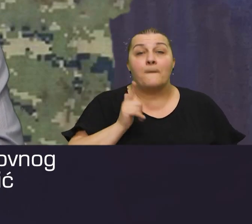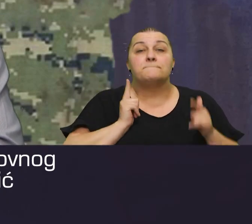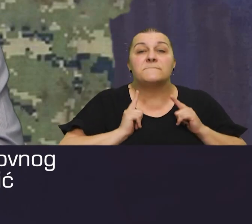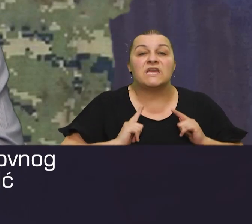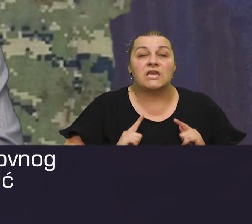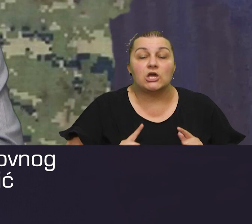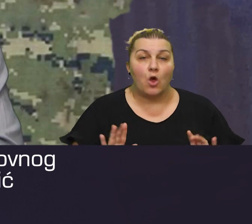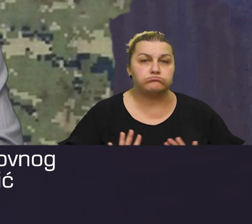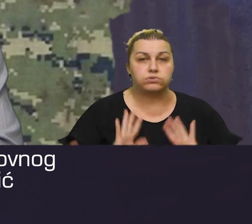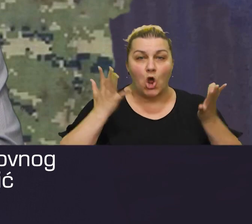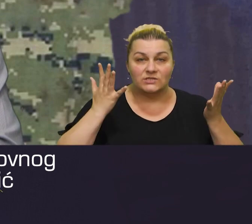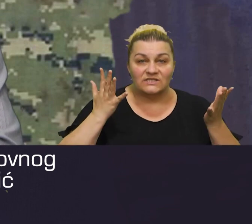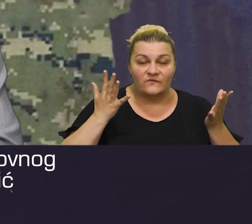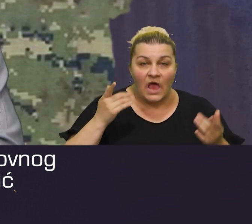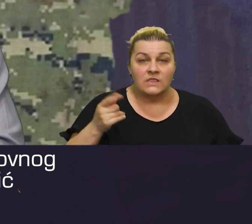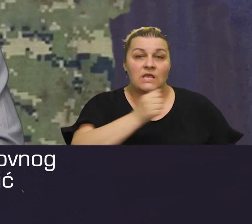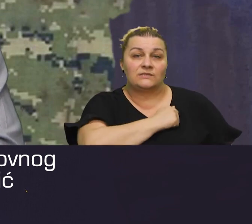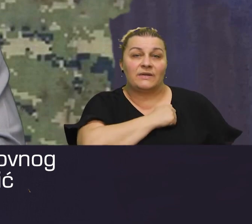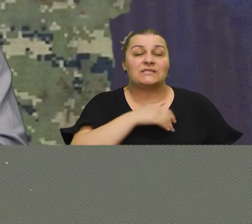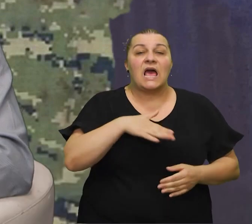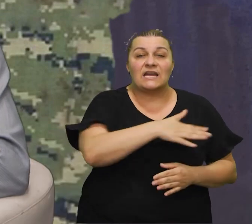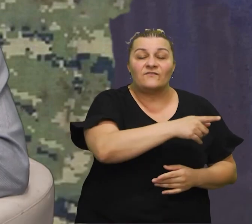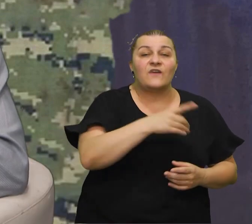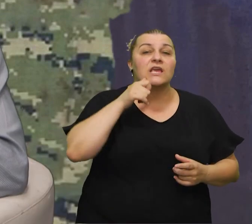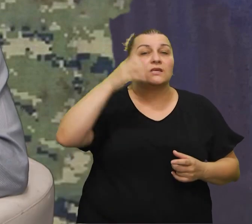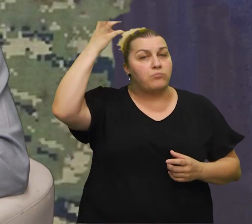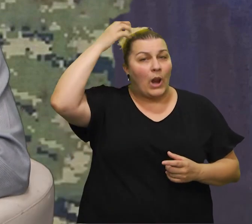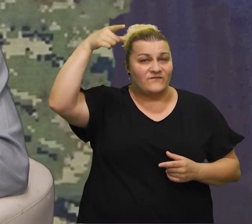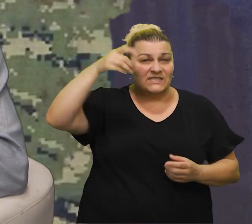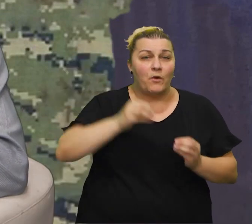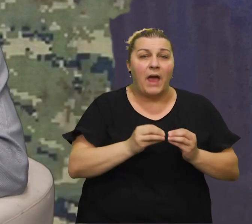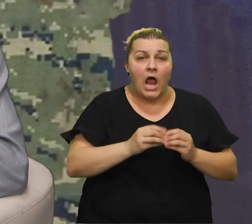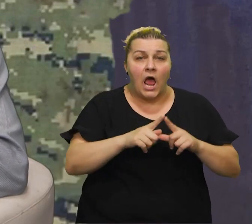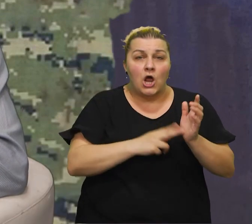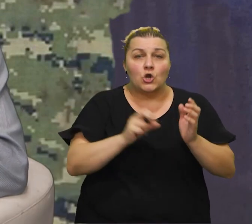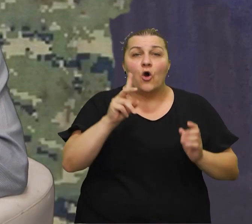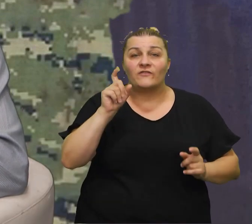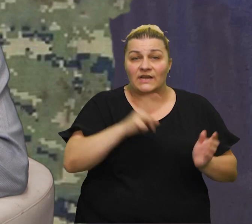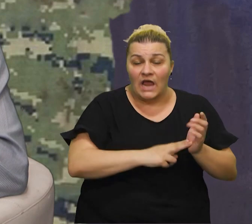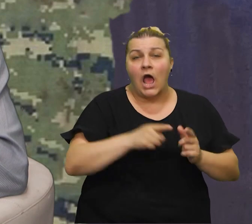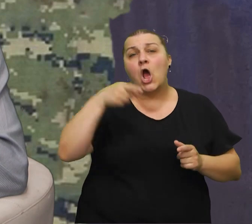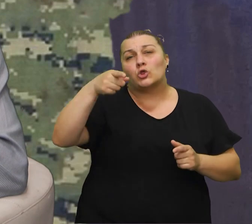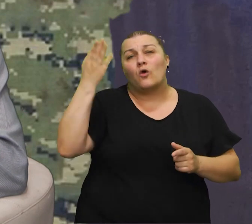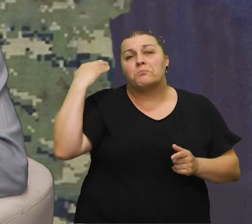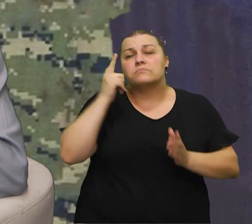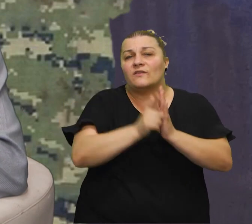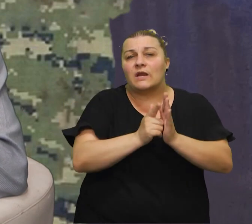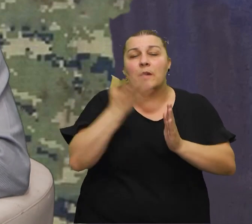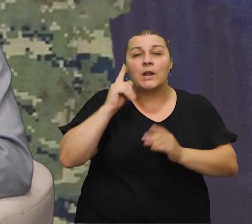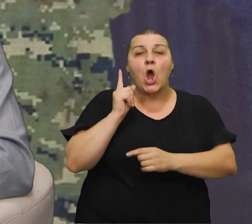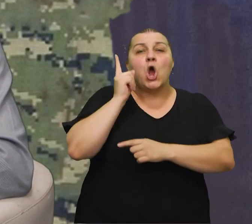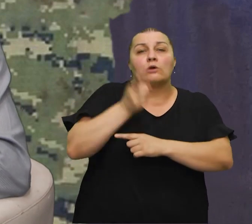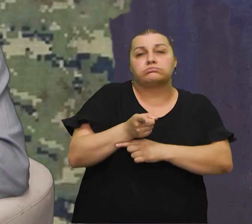mirni prosvjed na Splitskoj rivi na Banovini ispred zgrade tzv. vojno-pomorske oblasti,